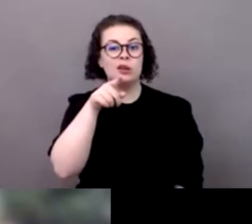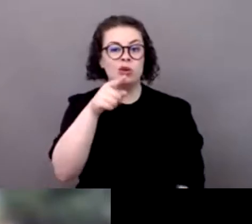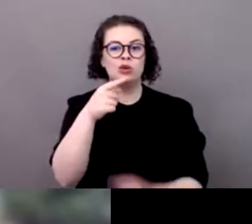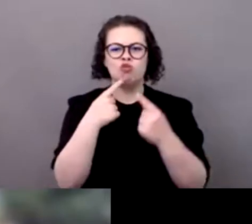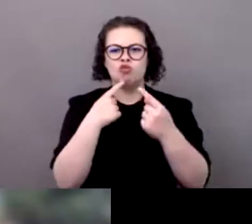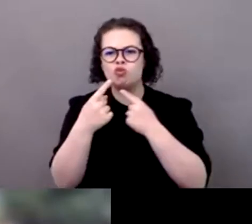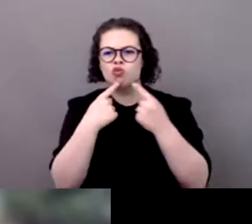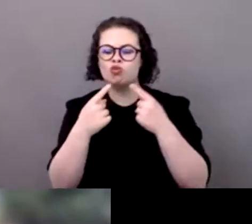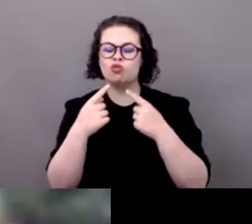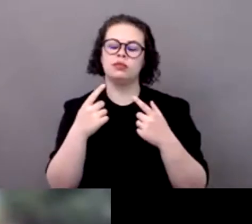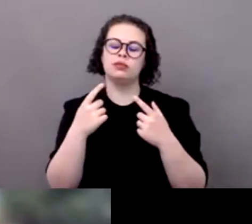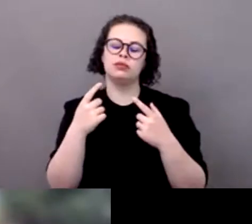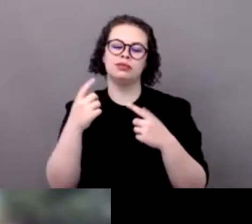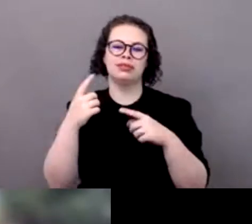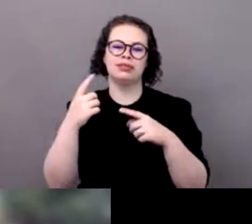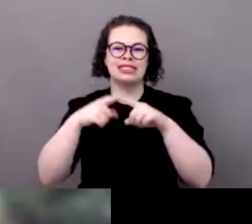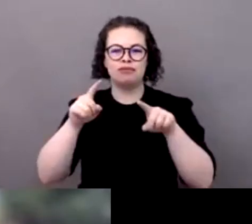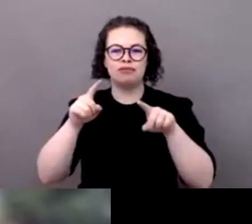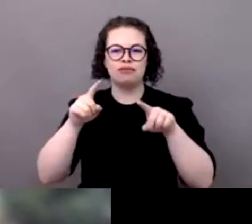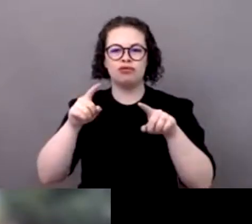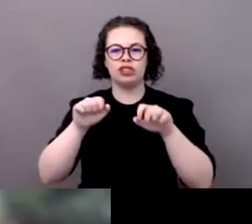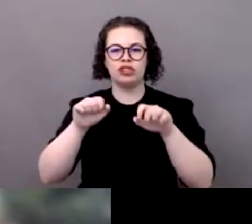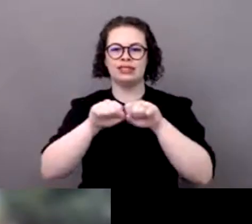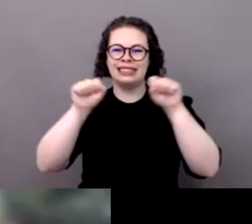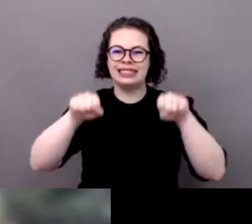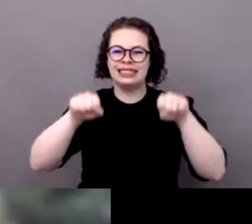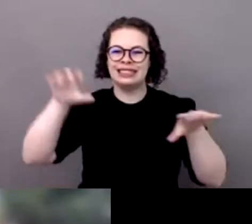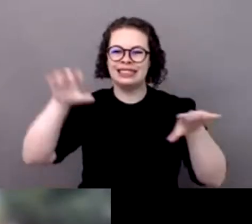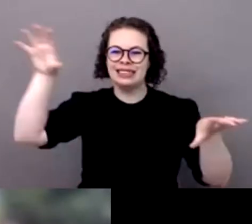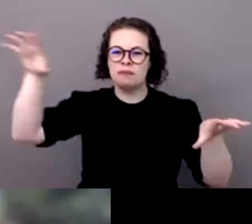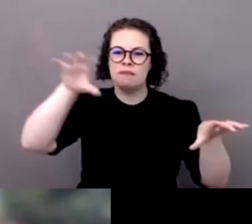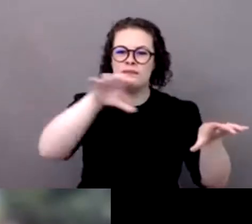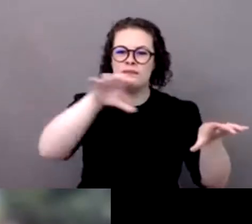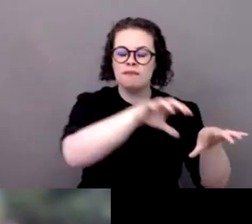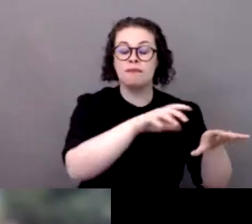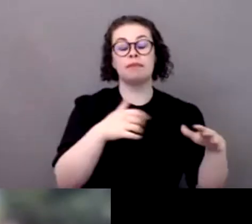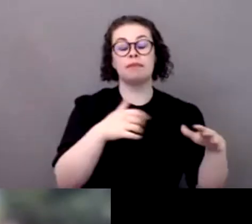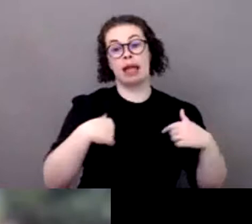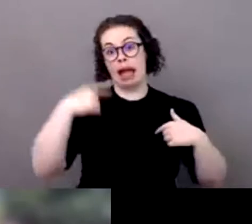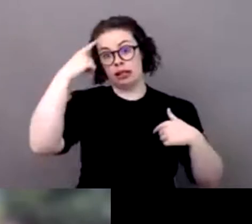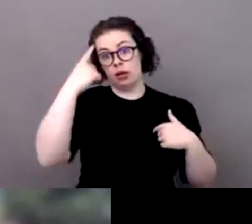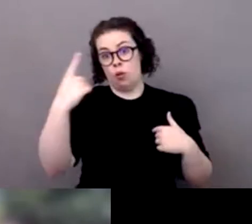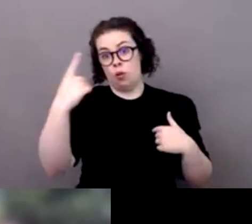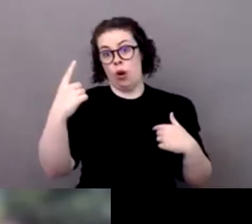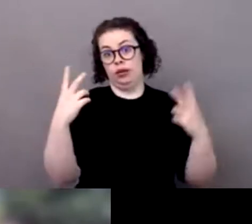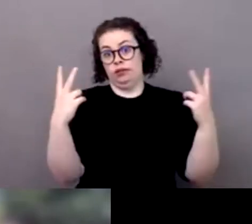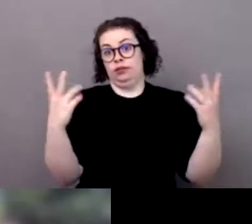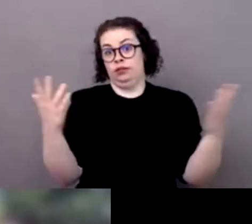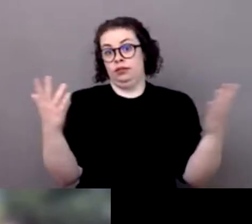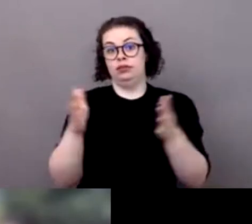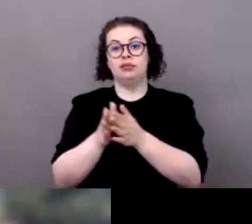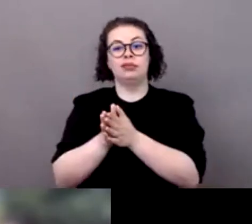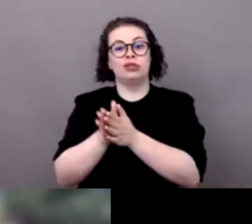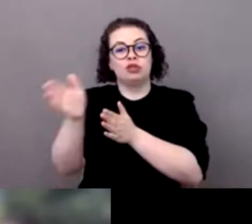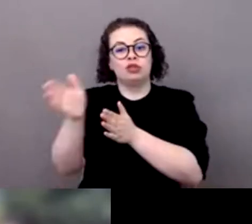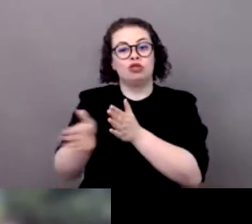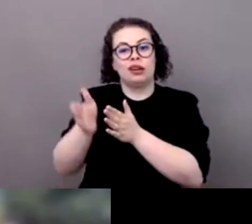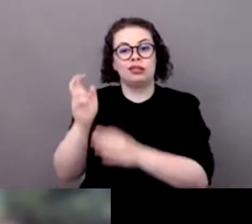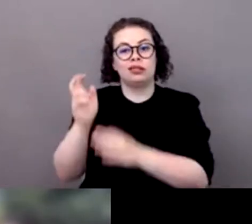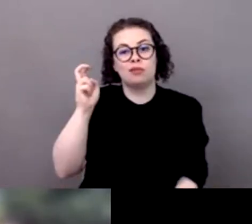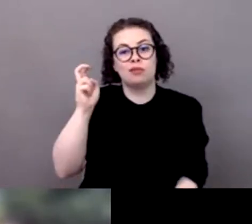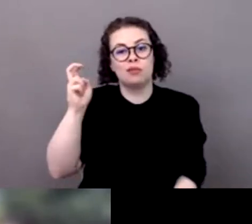ressorting je pense qu'il ya un sujet qu'on a moins creusé actuellement pour le moment mais c'est tout l'impact du numérique